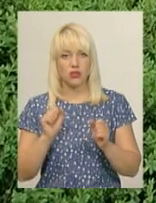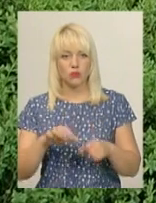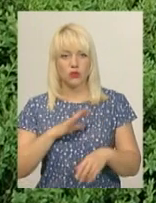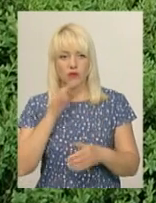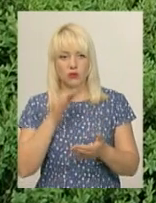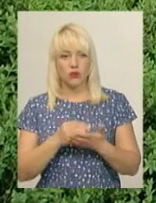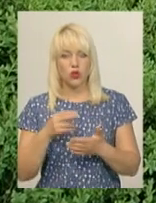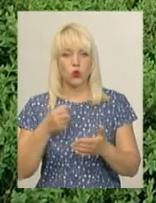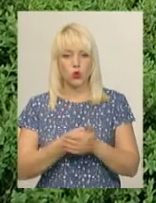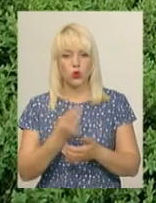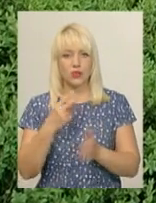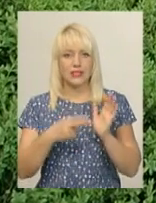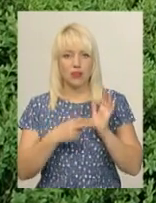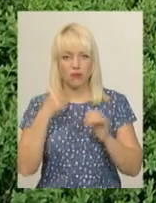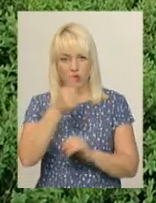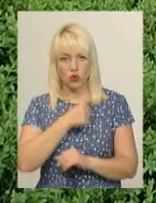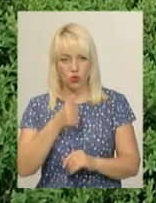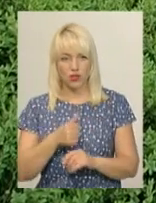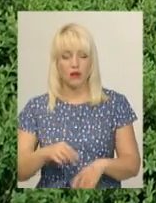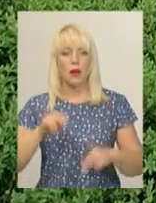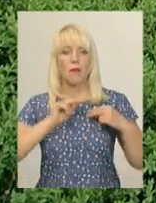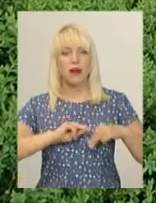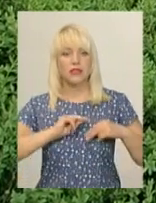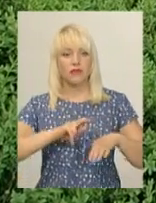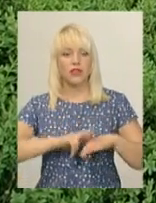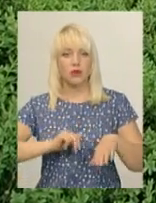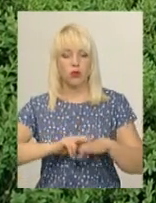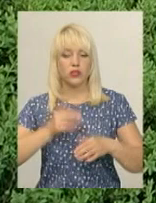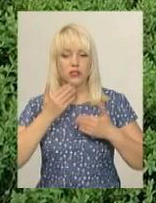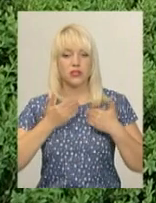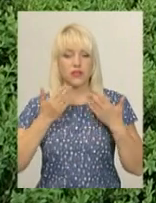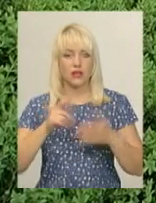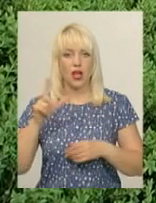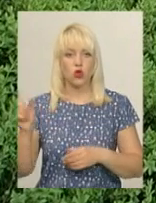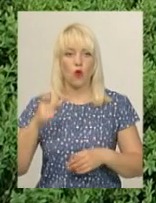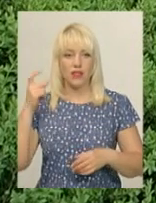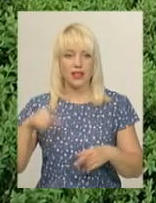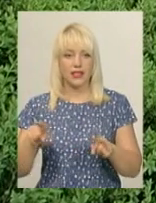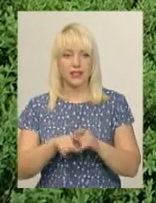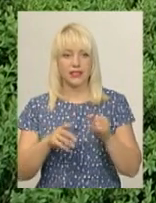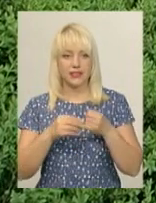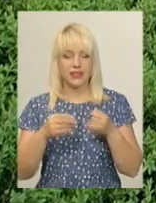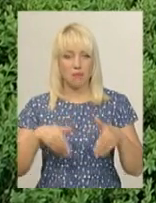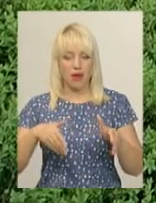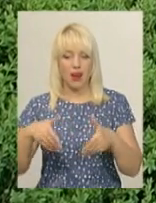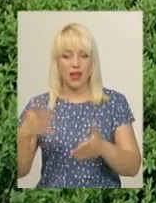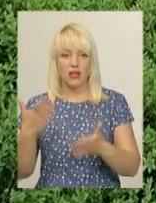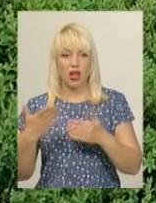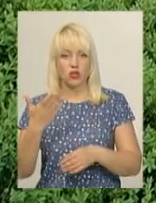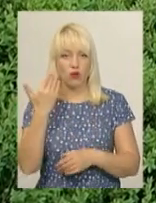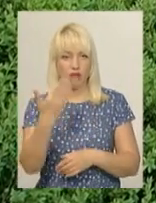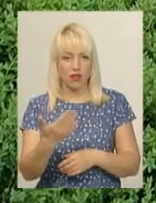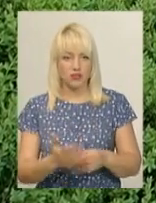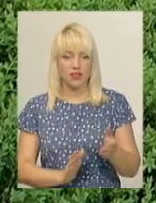до 7 років. Працівники поліції звертаються до власників таких земельних ділянок, якщо вас